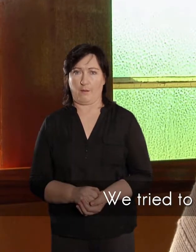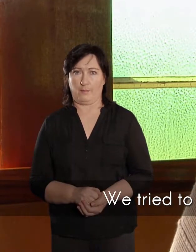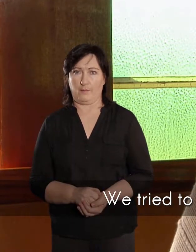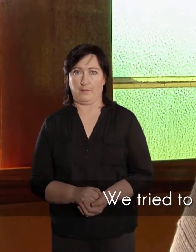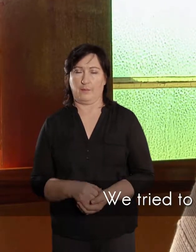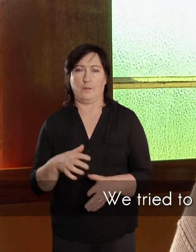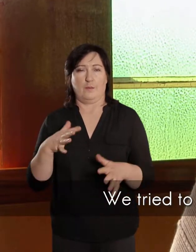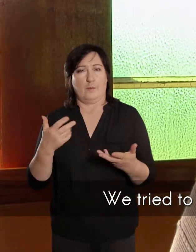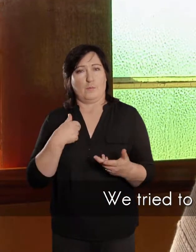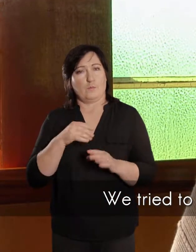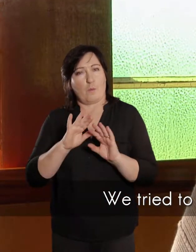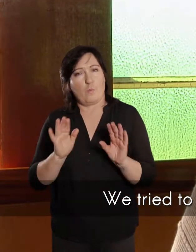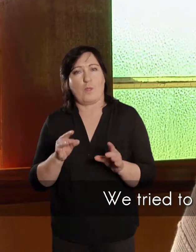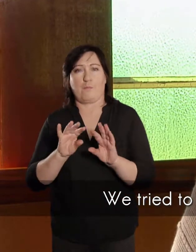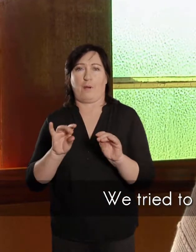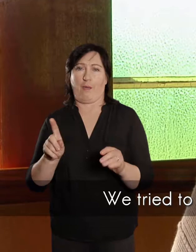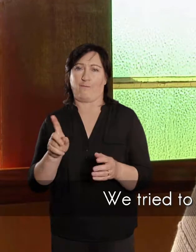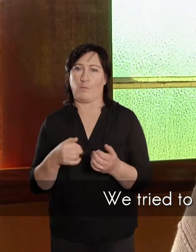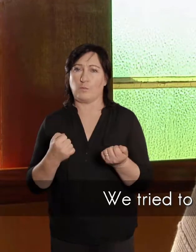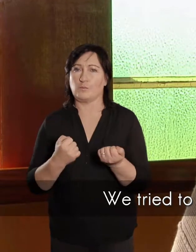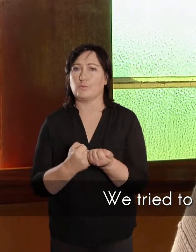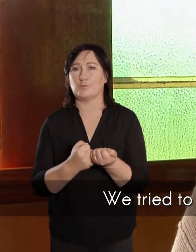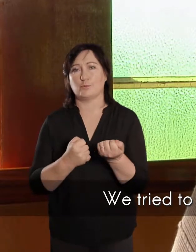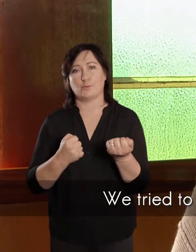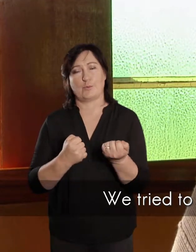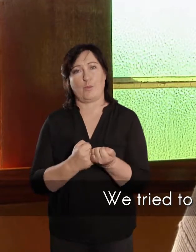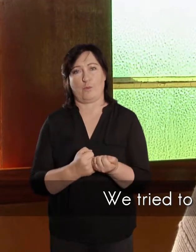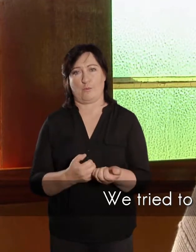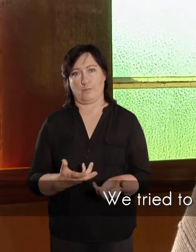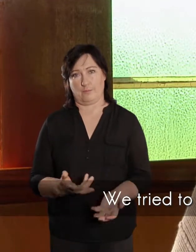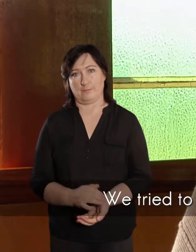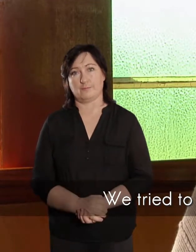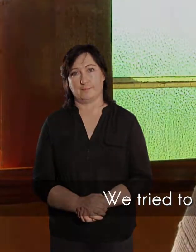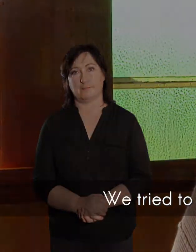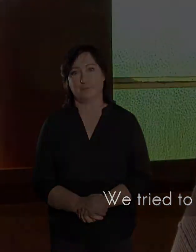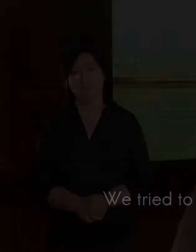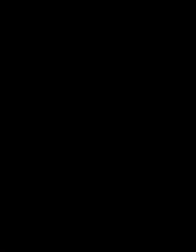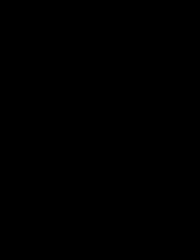En ons het maar met hom hoi gepraat, en om probeer ons ondersteun ons.